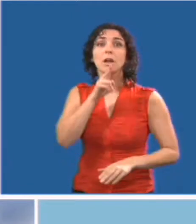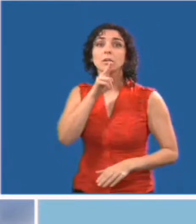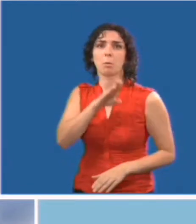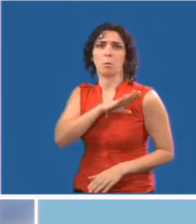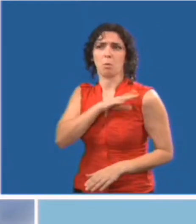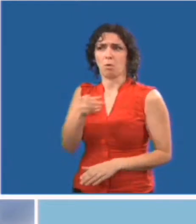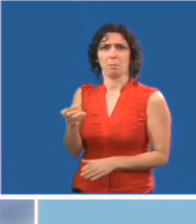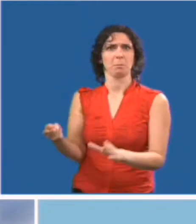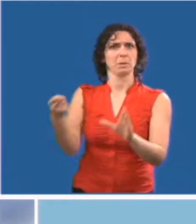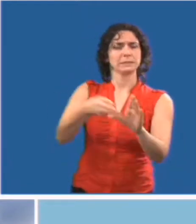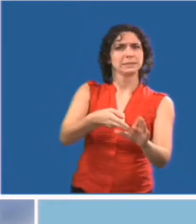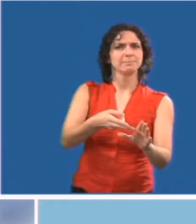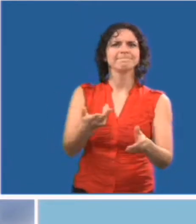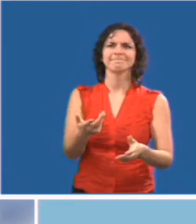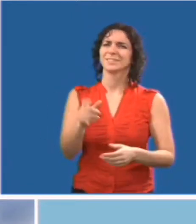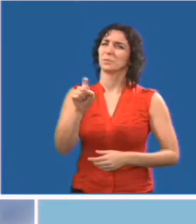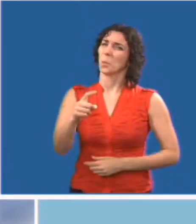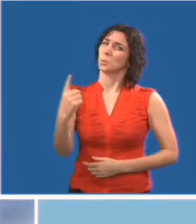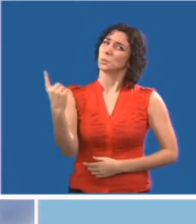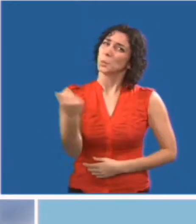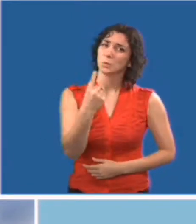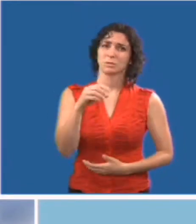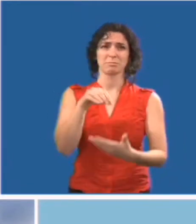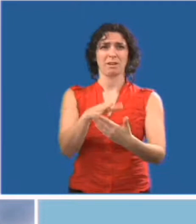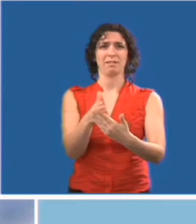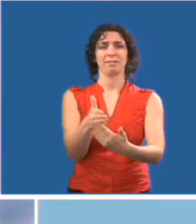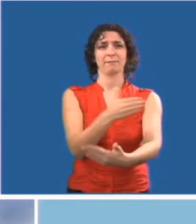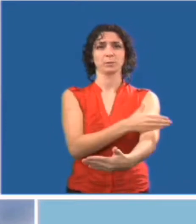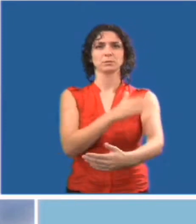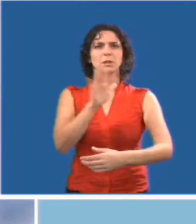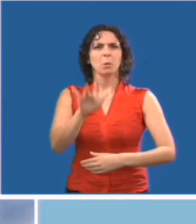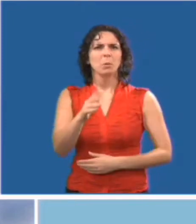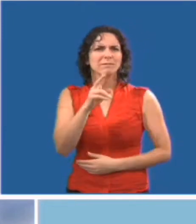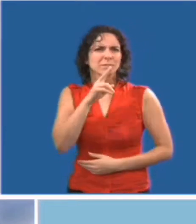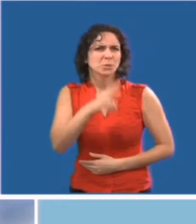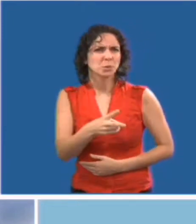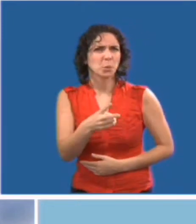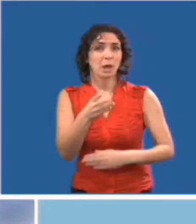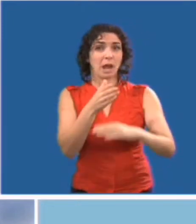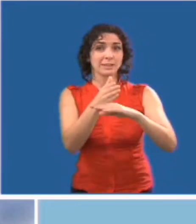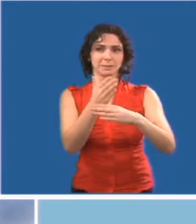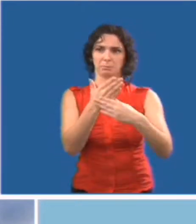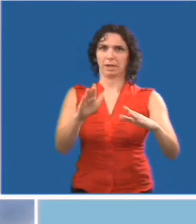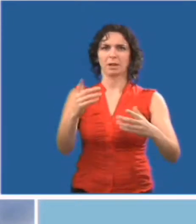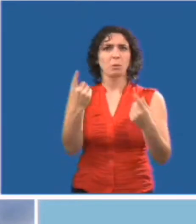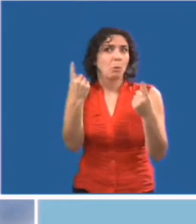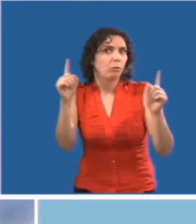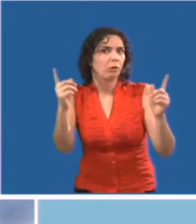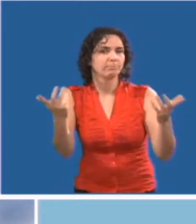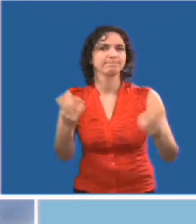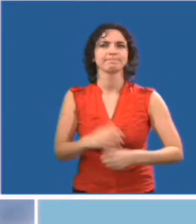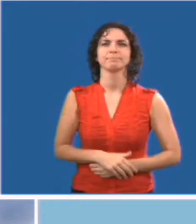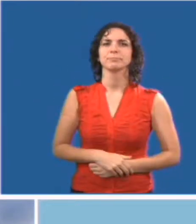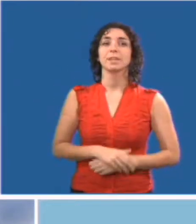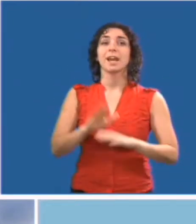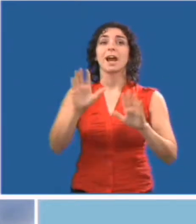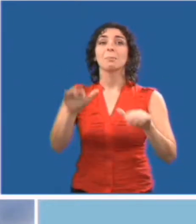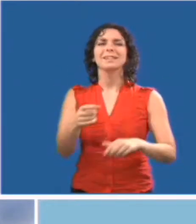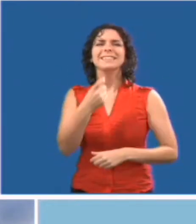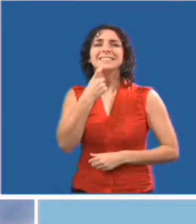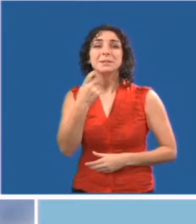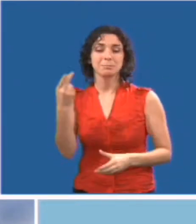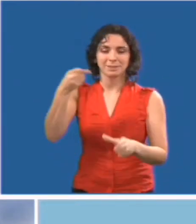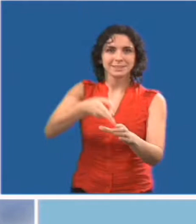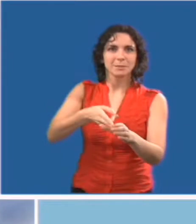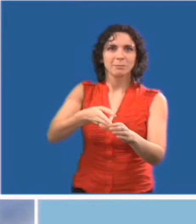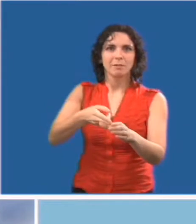mais on devrait toujours planifier envie d'assurer l'accès à toutes les personnes pour qu'un plus